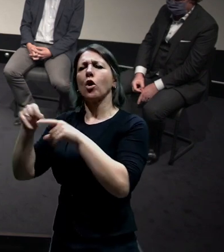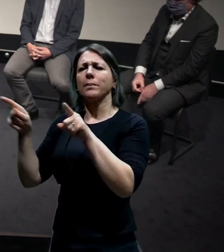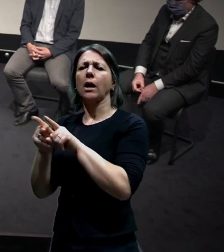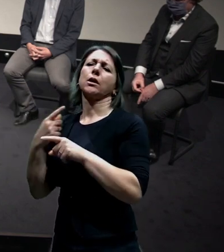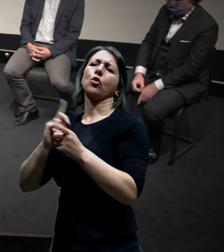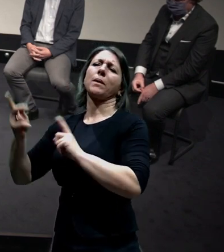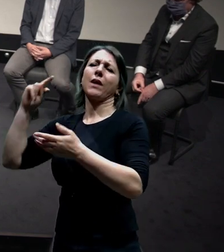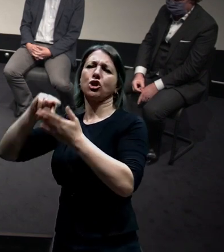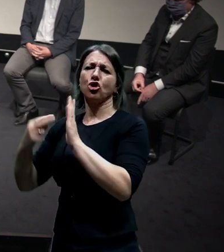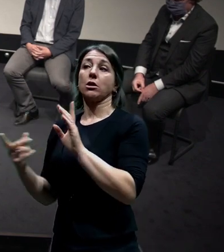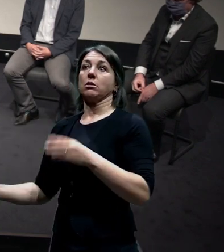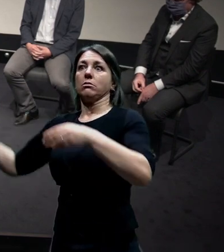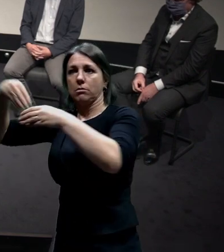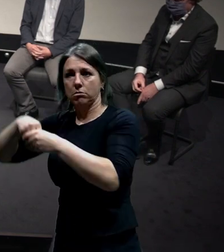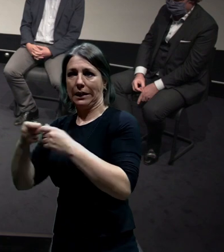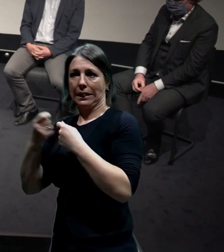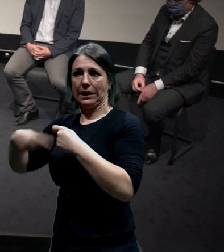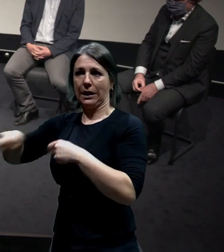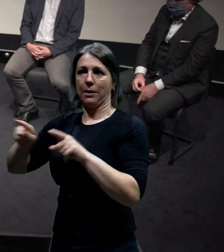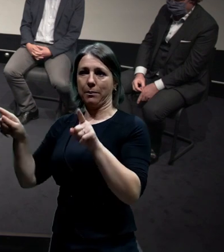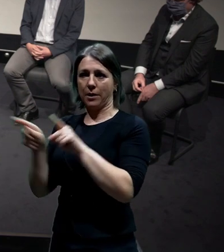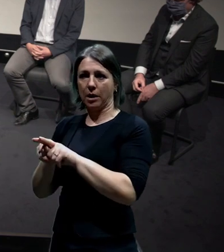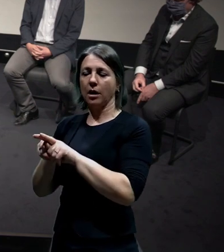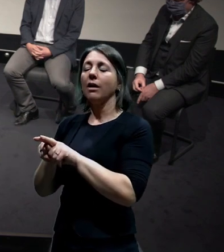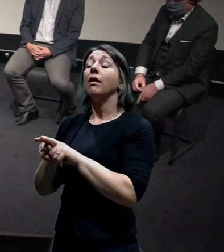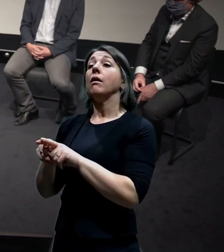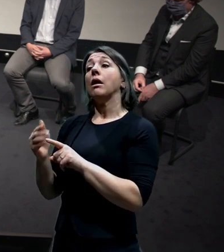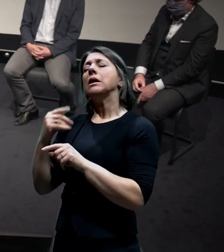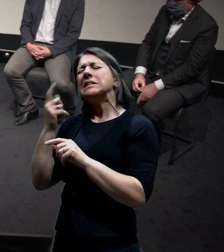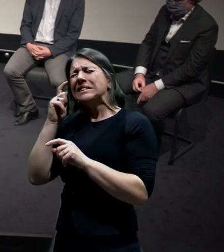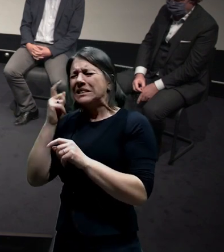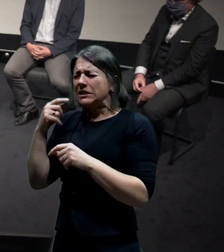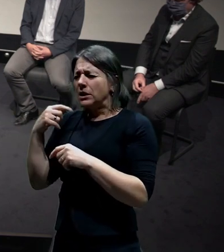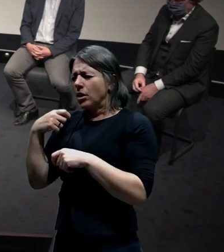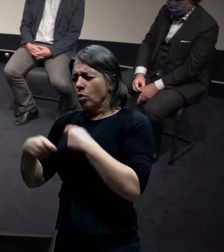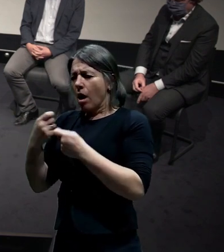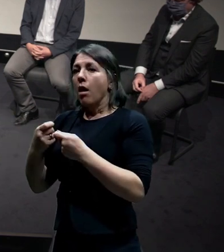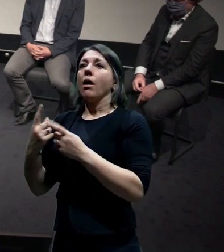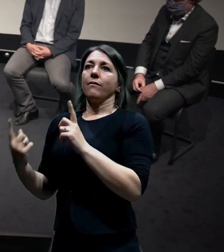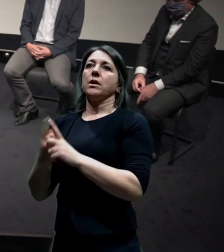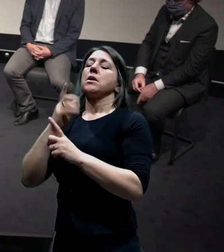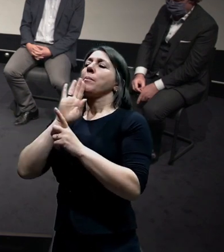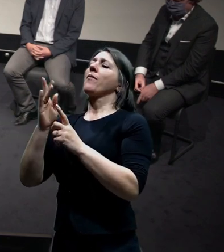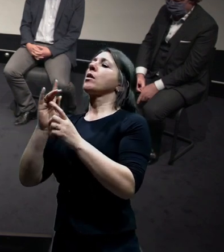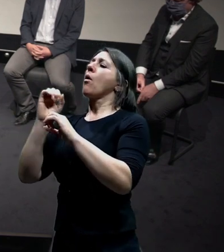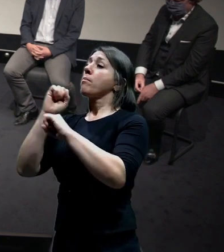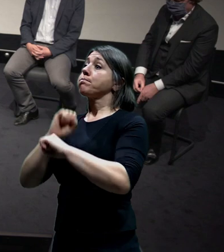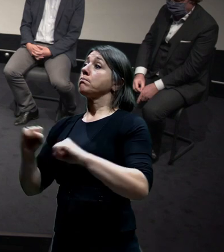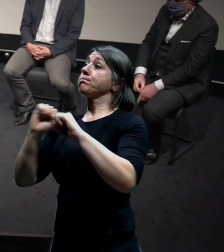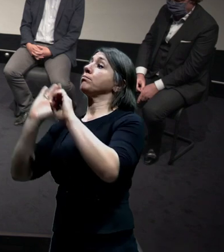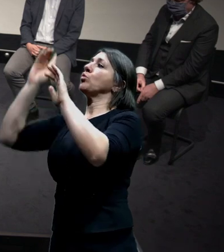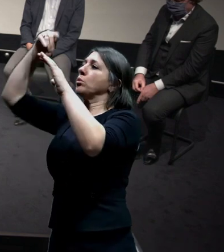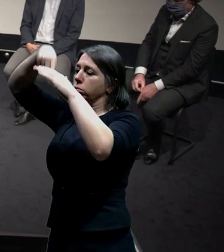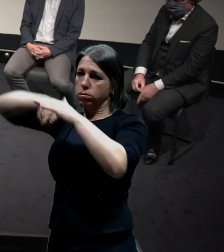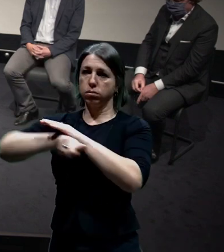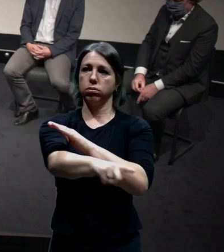inženýry z ateliéru Dua se podařilo vlastně jako stočit vlastně tu dopravu do dalšího tunelu. A tohle to